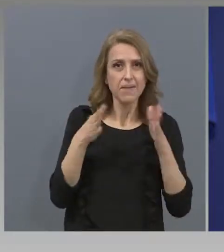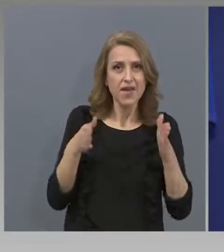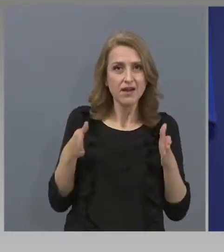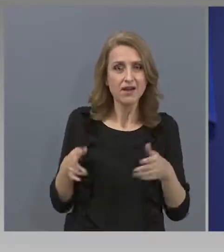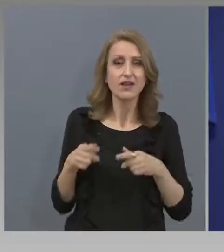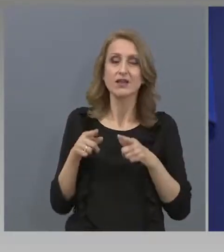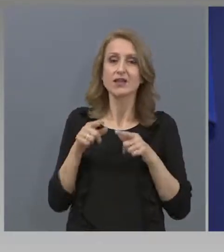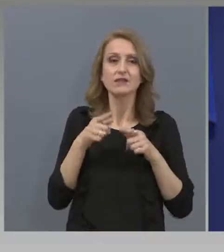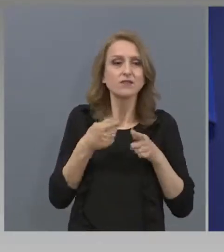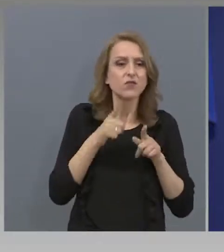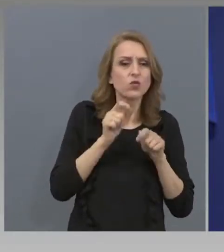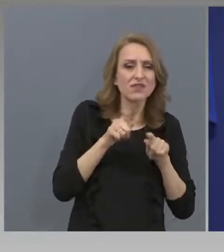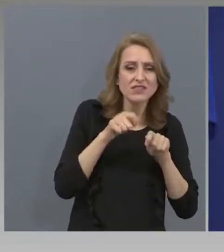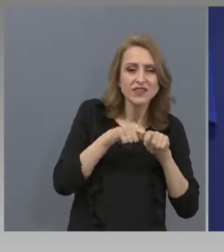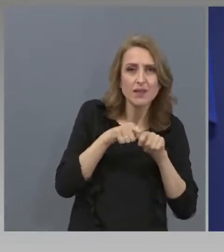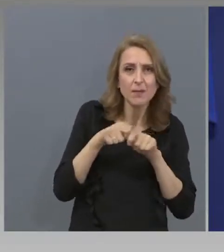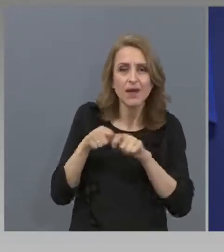важни.